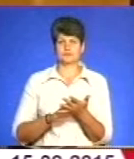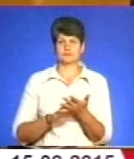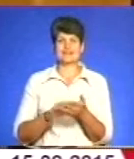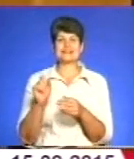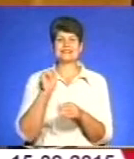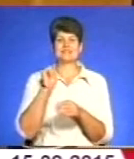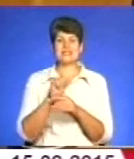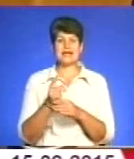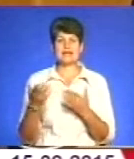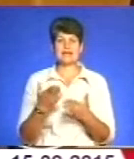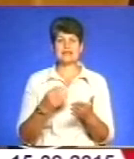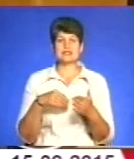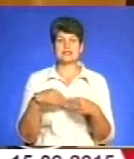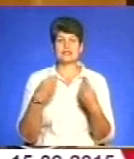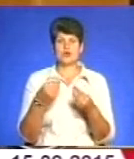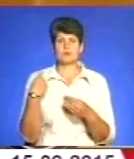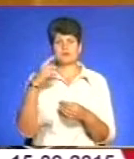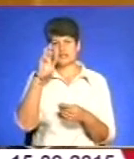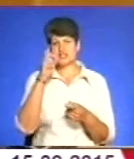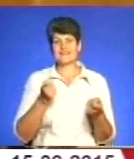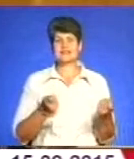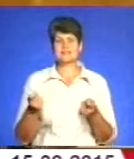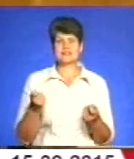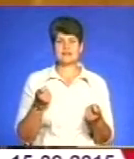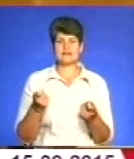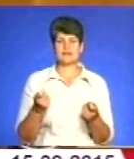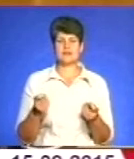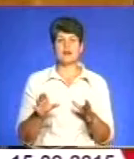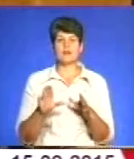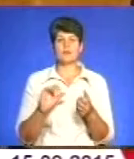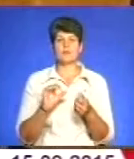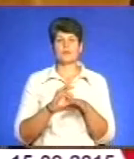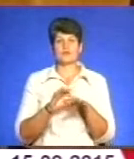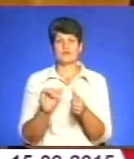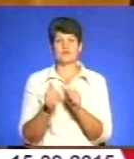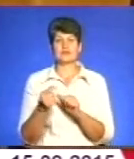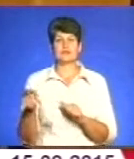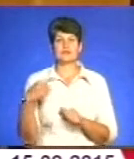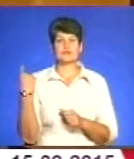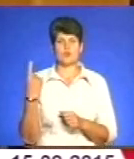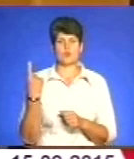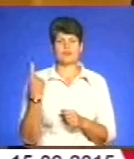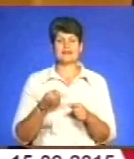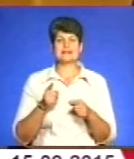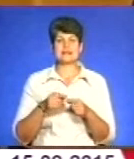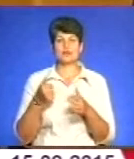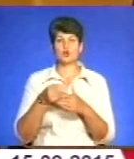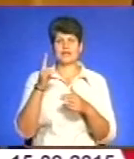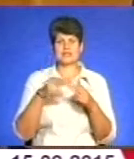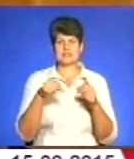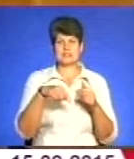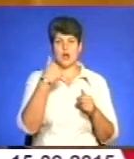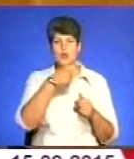Завдання, яке ставить собі обласна державна адміністрація і Офіс реформ у Тернопільській області – це до кінця року